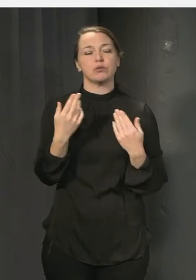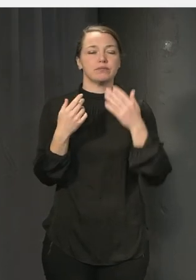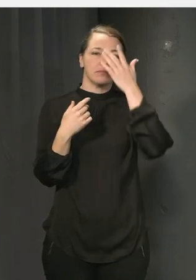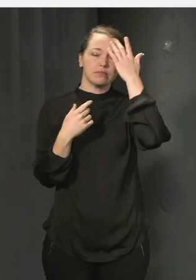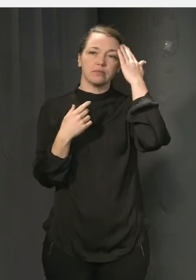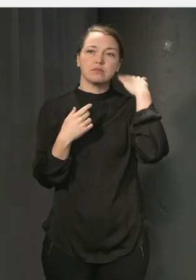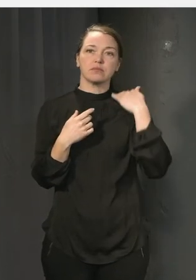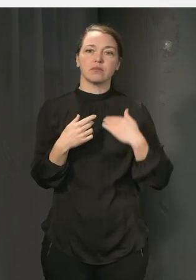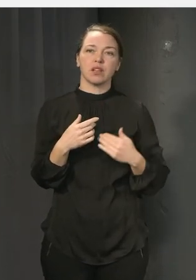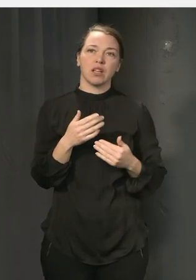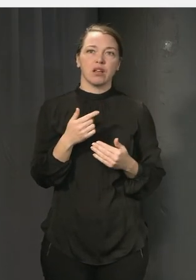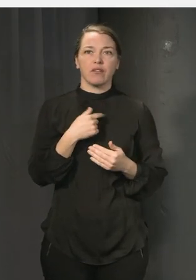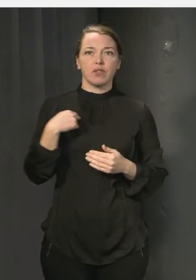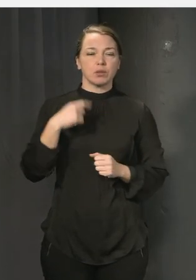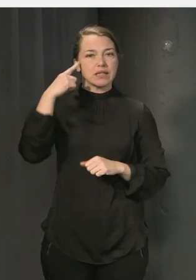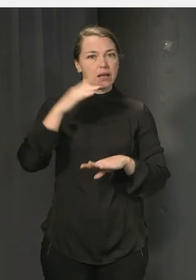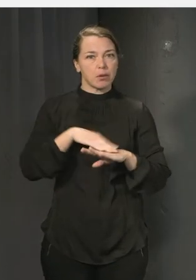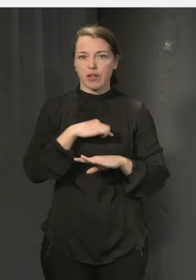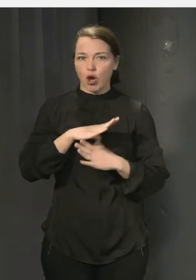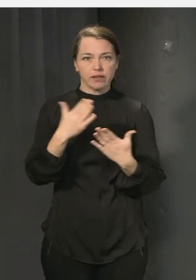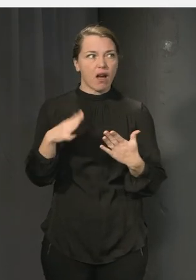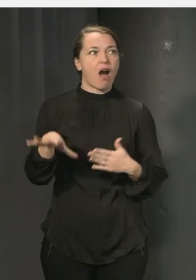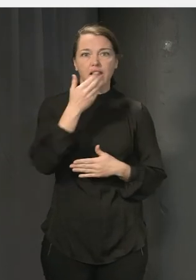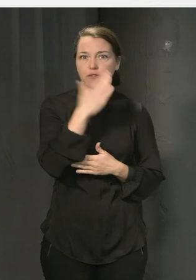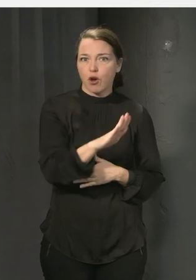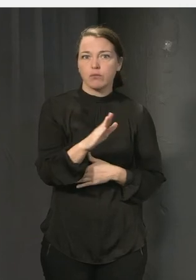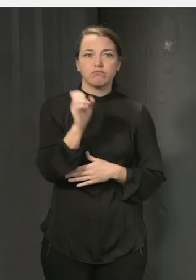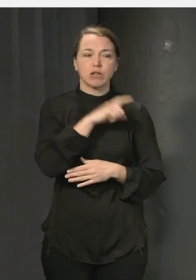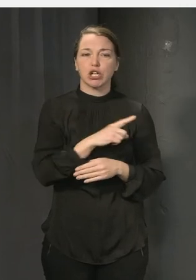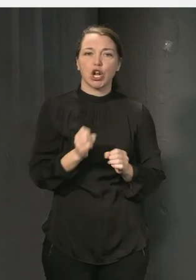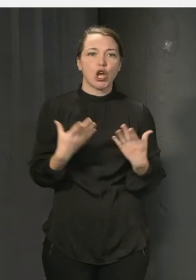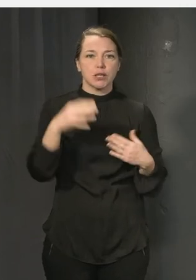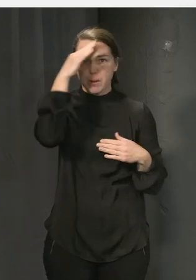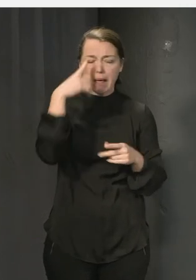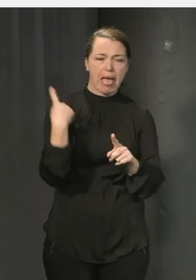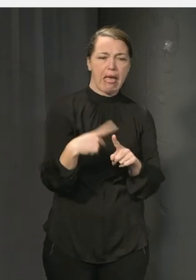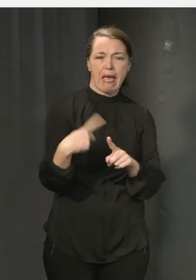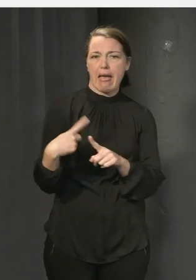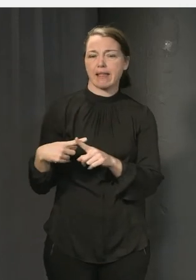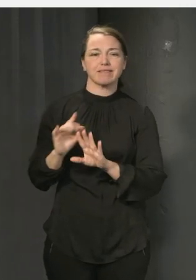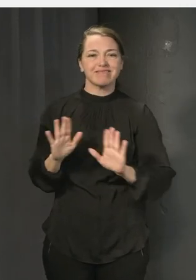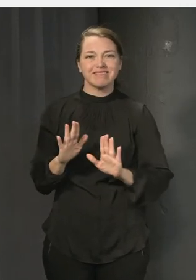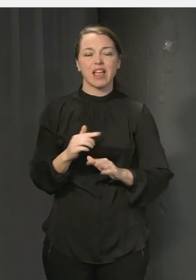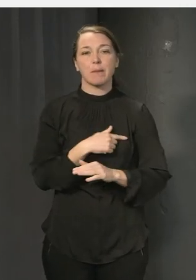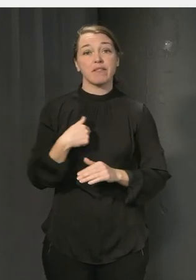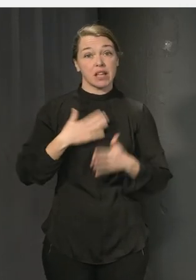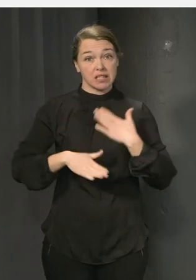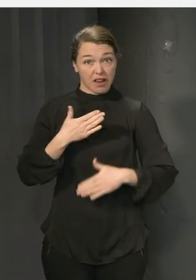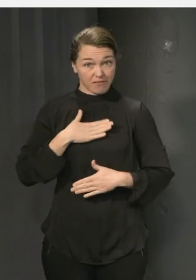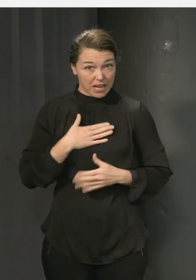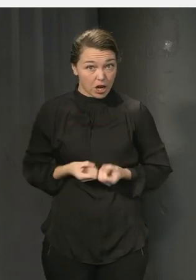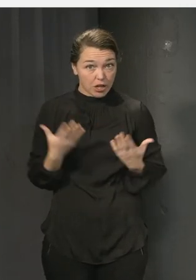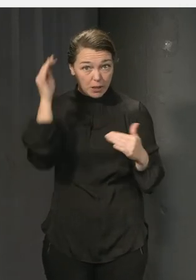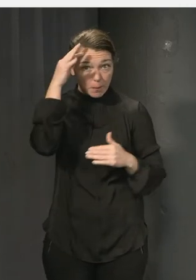har inte säkert svar på alla frågor. Vi kan inte enkelt lösa alla problem. Men när vi är intresserade av att lösa de där